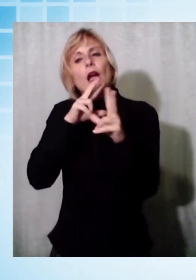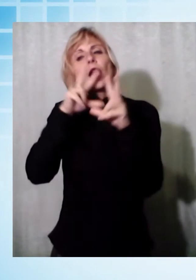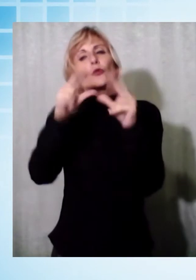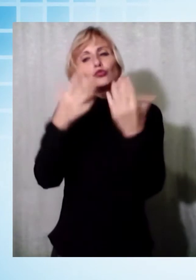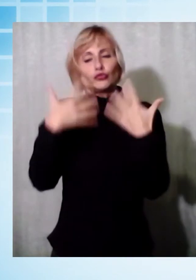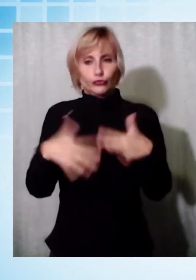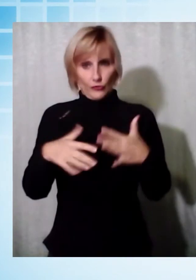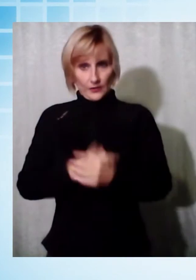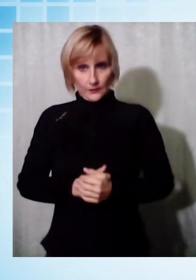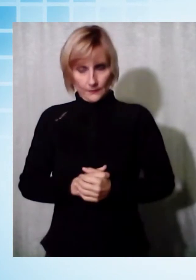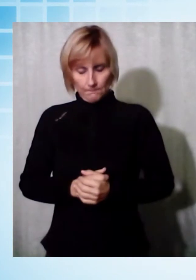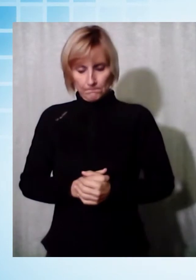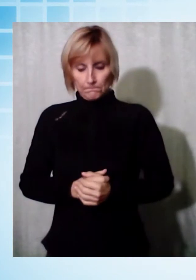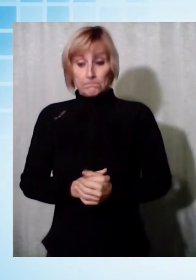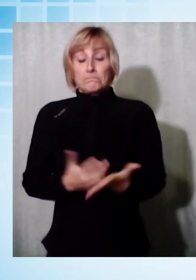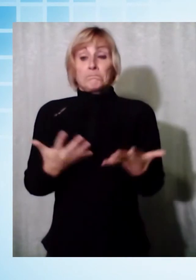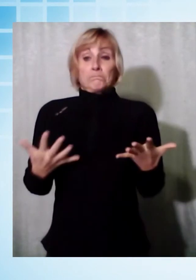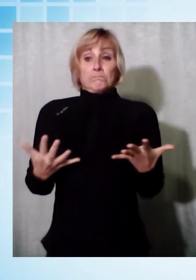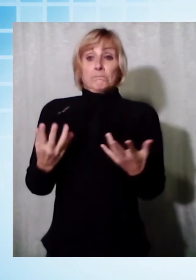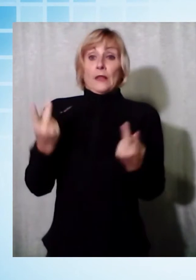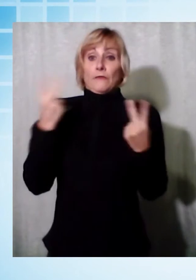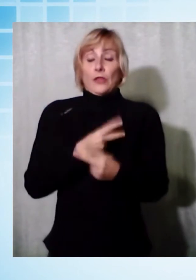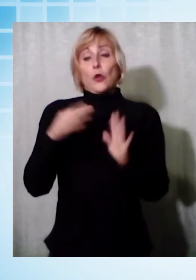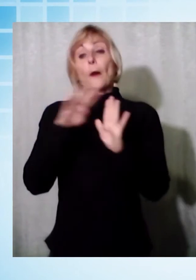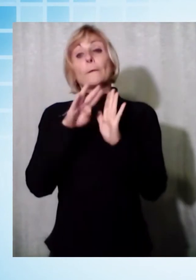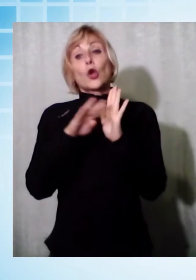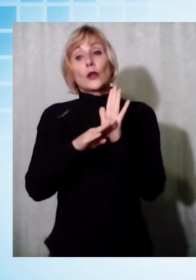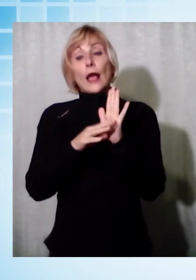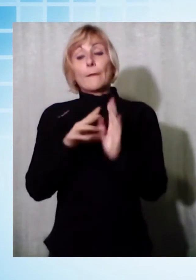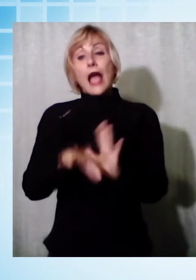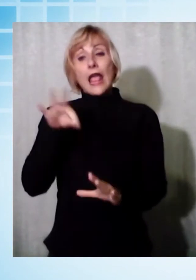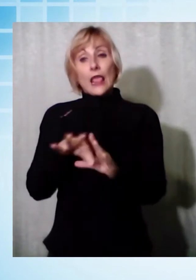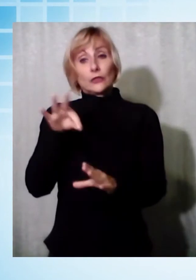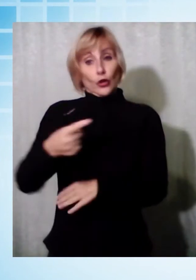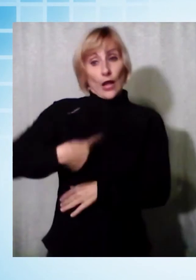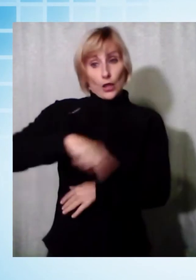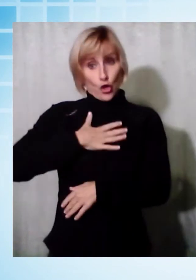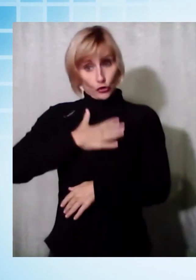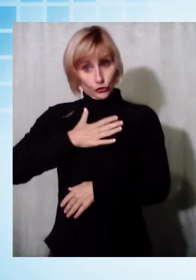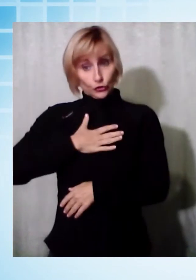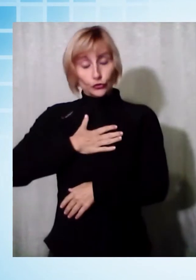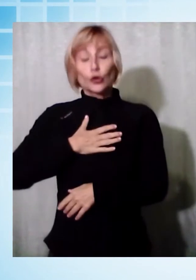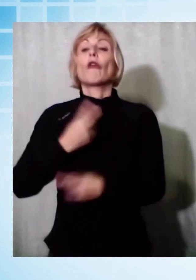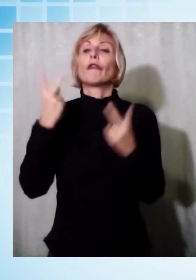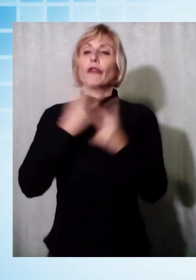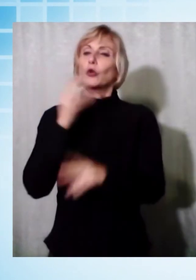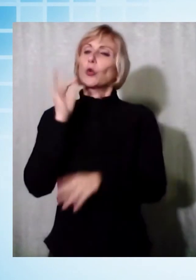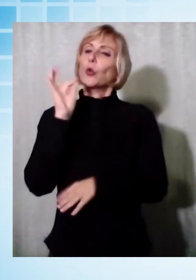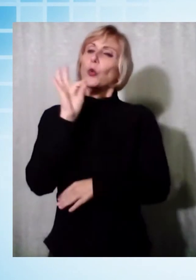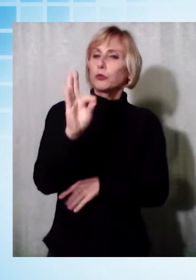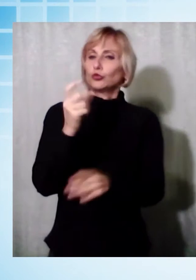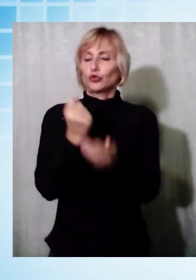punto molto importante del nostro programma elettorale. Noi avevamo detto che avremmo messo in sicurezza e